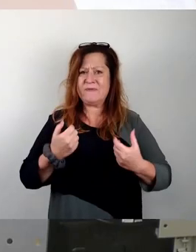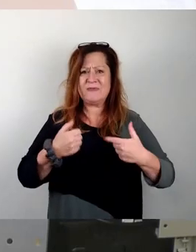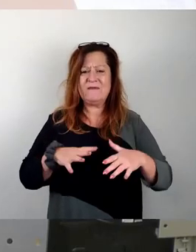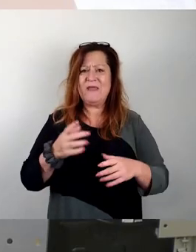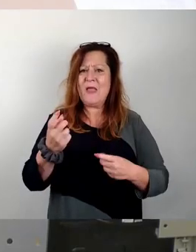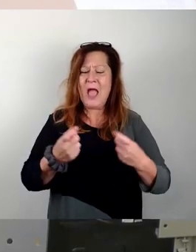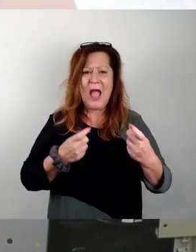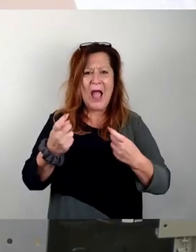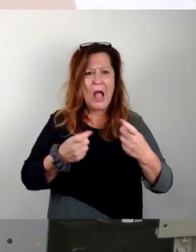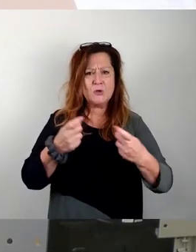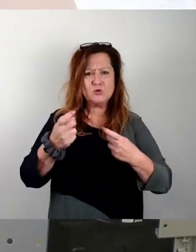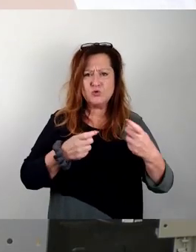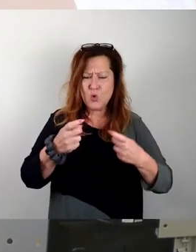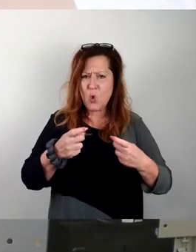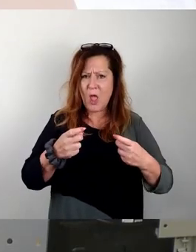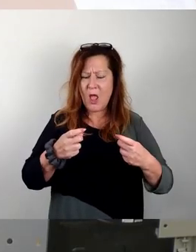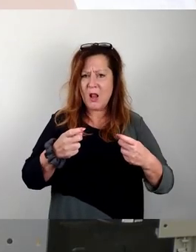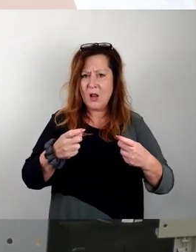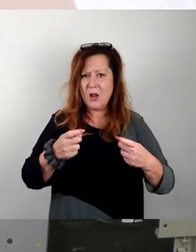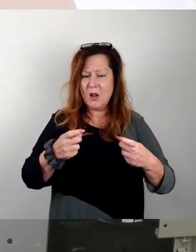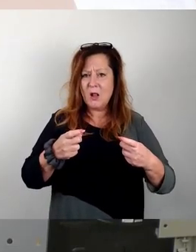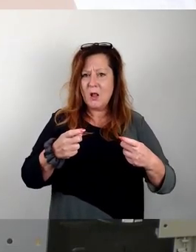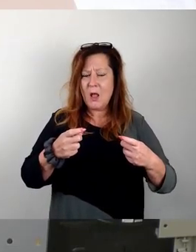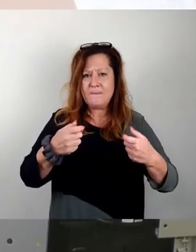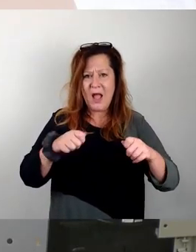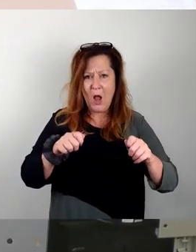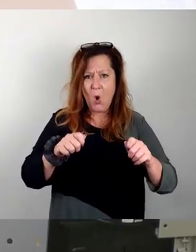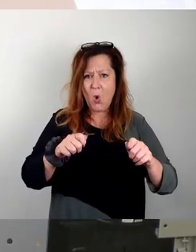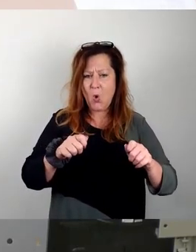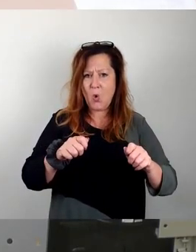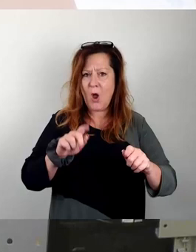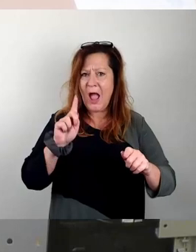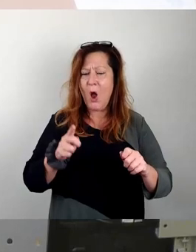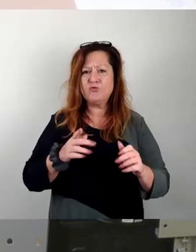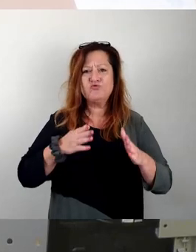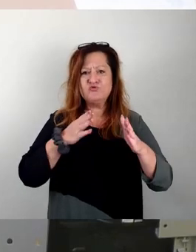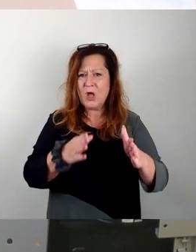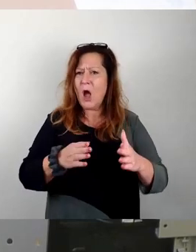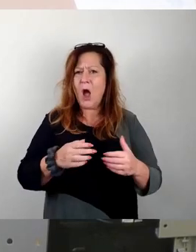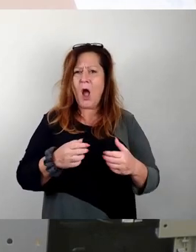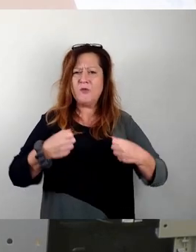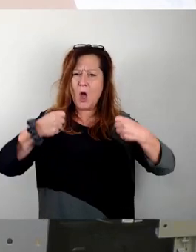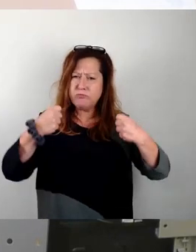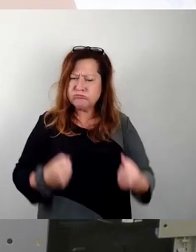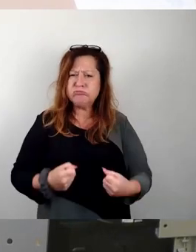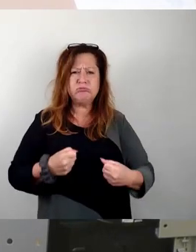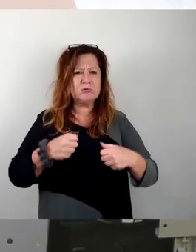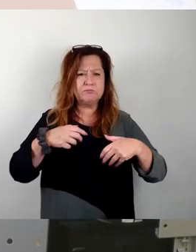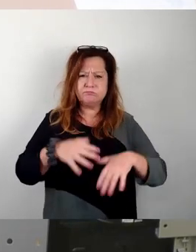aufkamen, bildete sich heftiger, teils zorniger Widerstand auf der Straße. Daraufhin führten